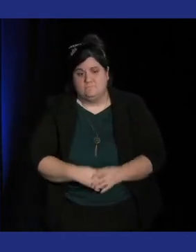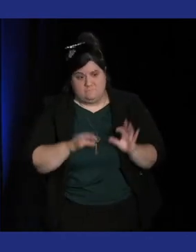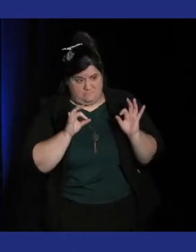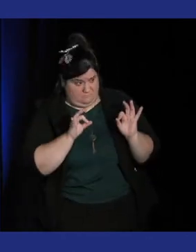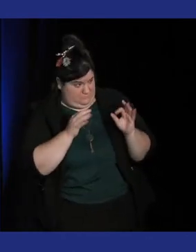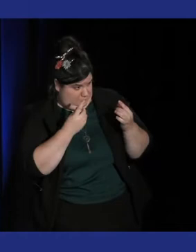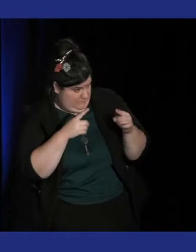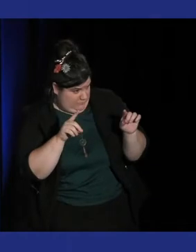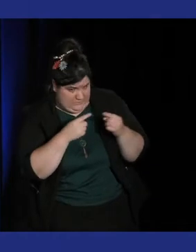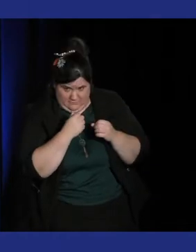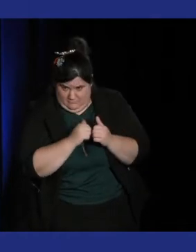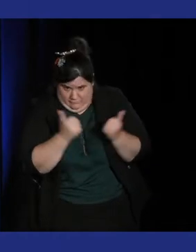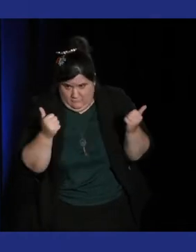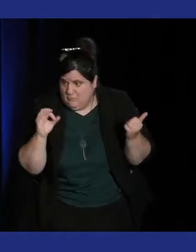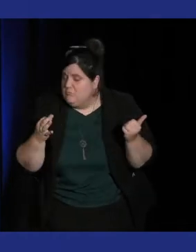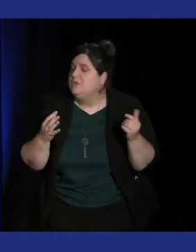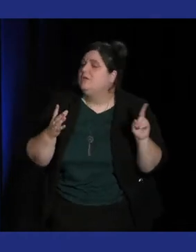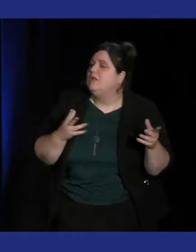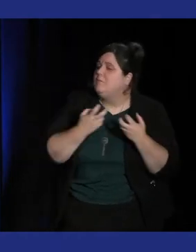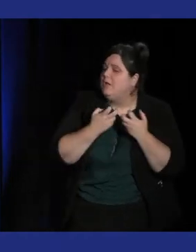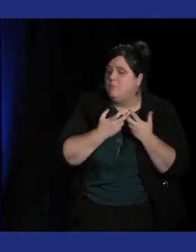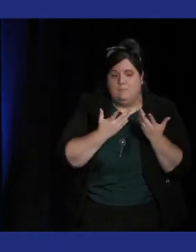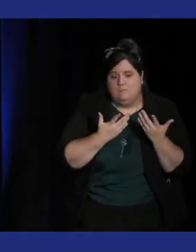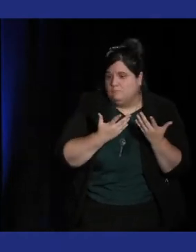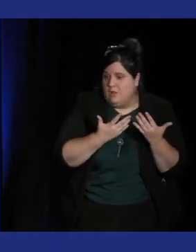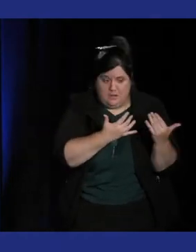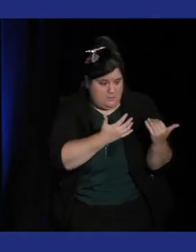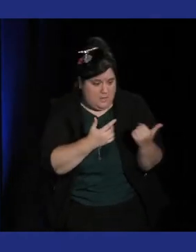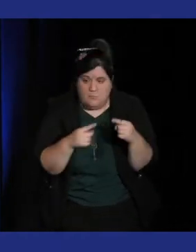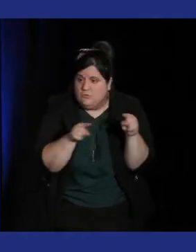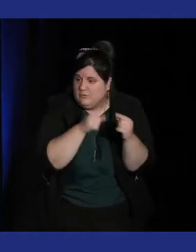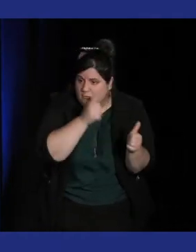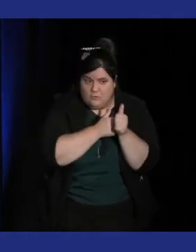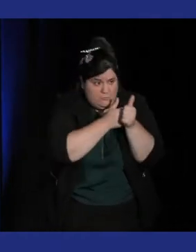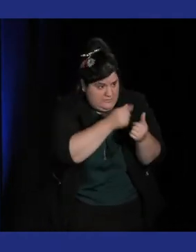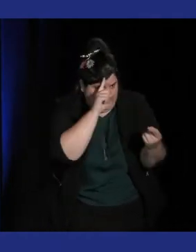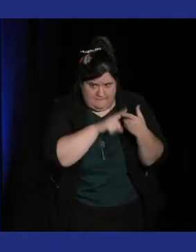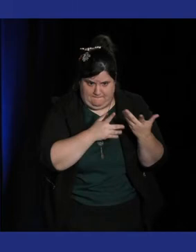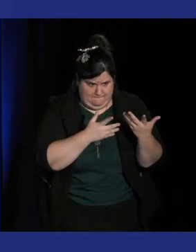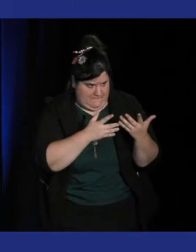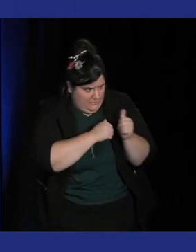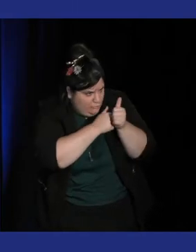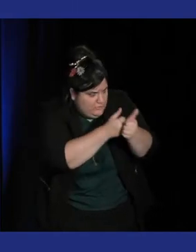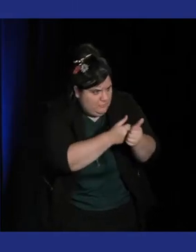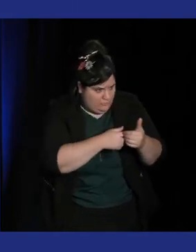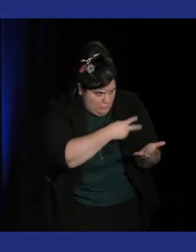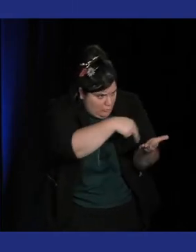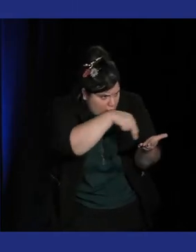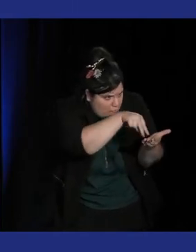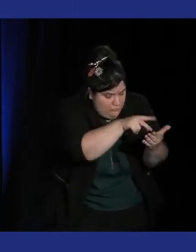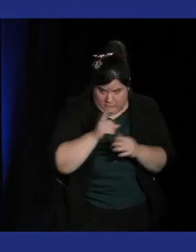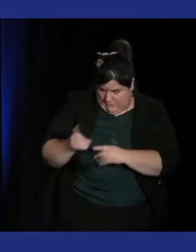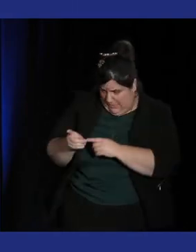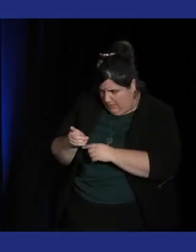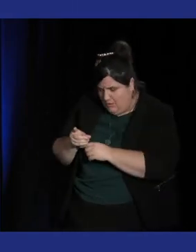plus vécue de la même manière c'est-à-dire que là on est dans une musique qui est dans une logique de gameplay c'est-à-dire qu'on va devoir interagir avec elle directement et est-ce que pour